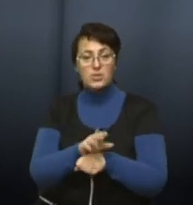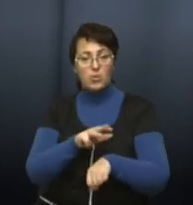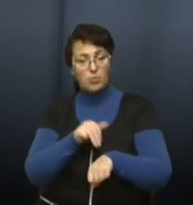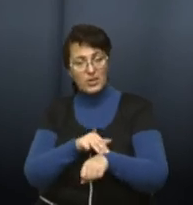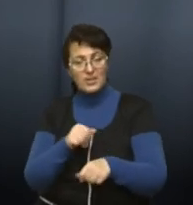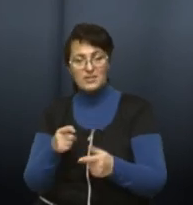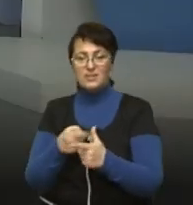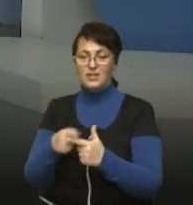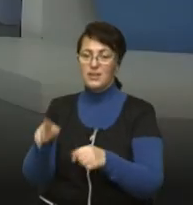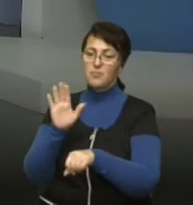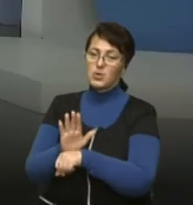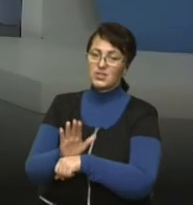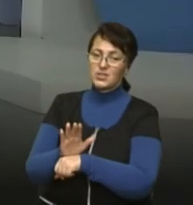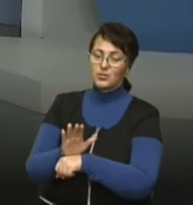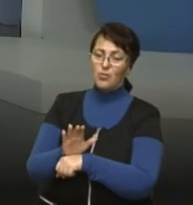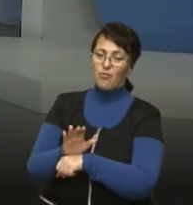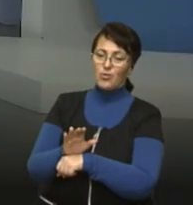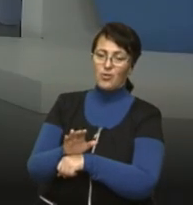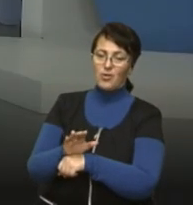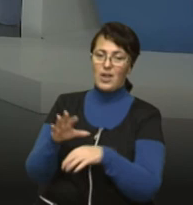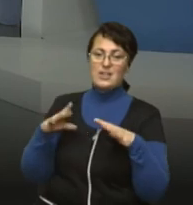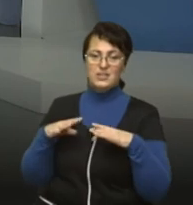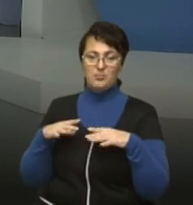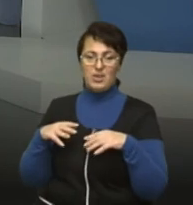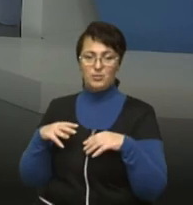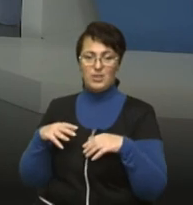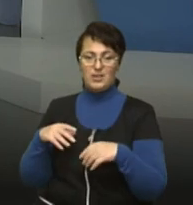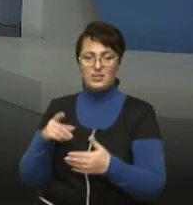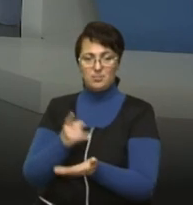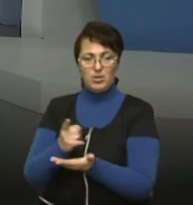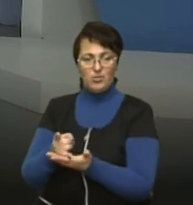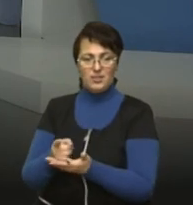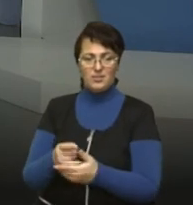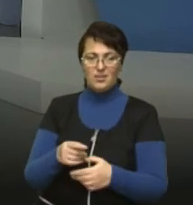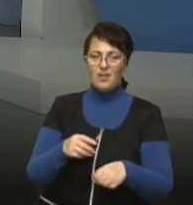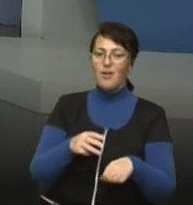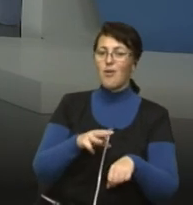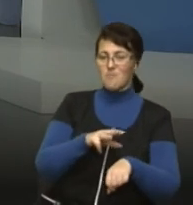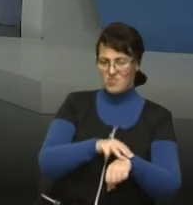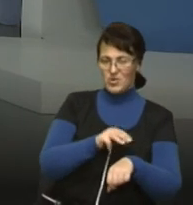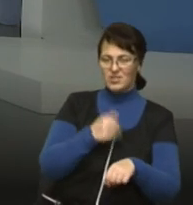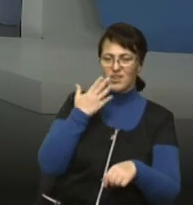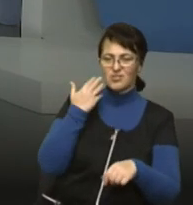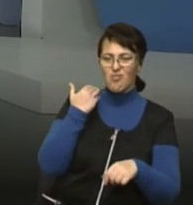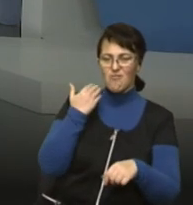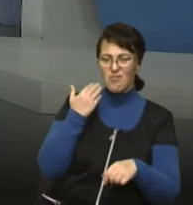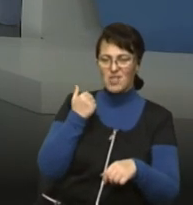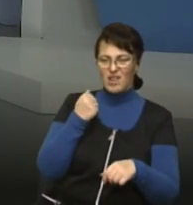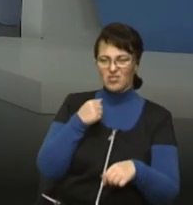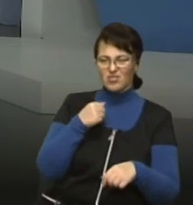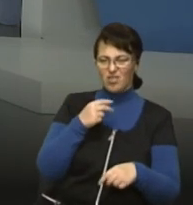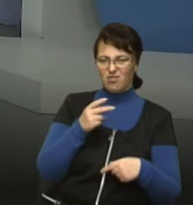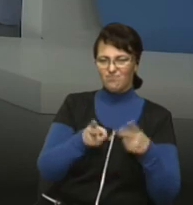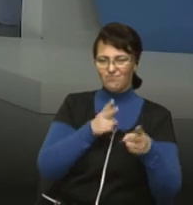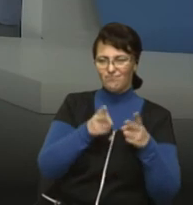паркування? Постанову поліції. Поліцейського легше оскаржити. Тому що інспектори з паркування роблять фотографію. Інформація